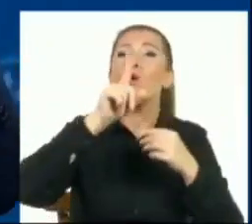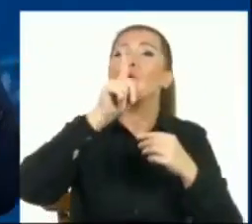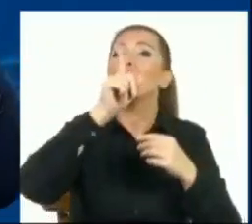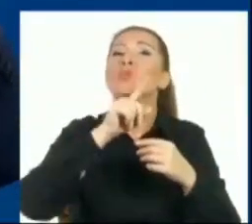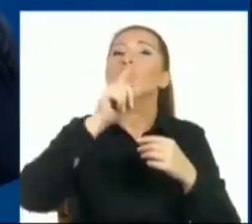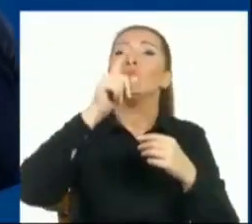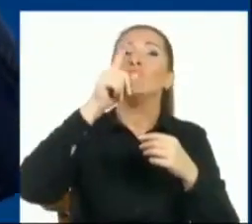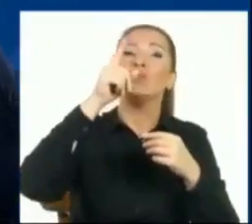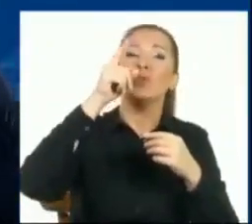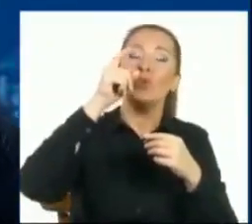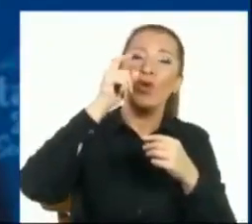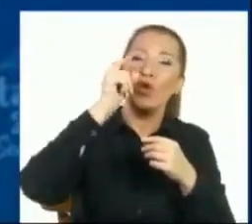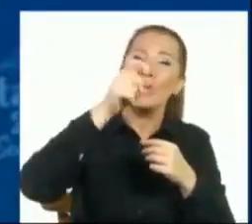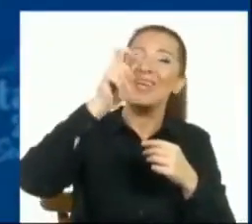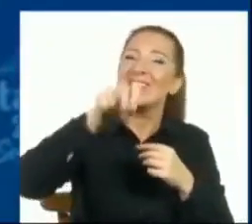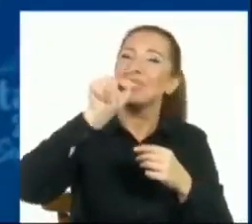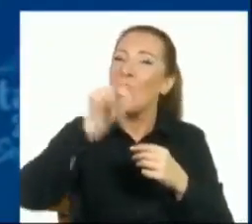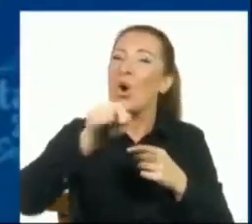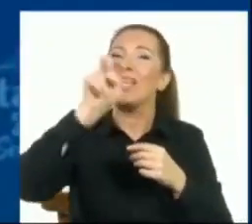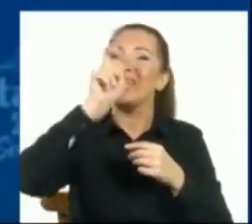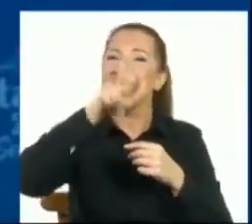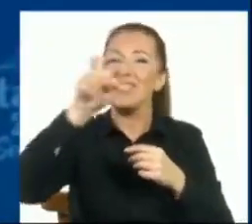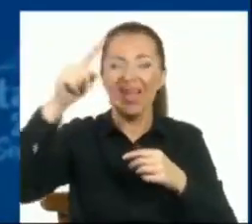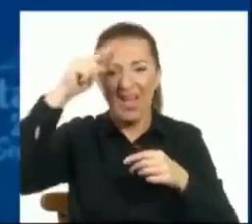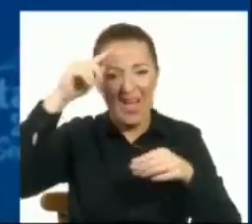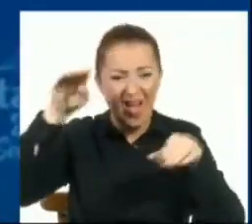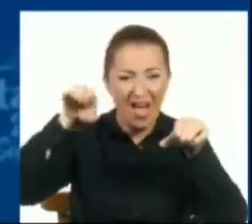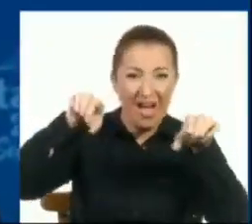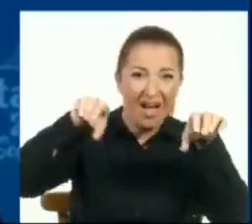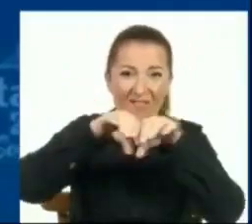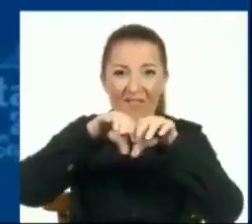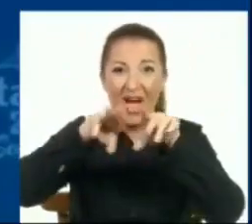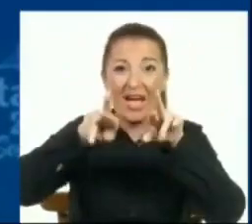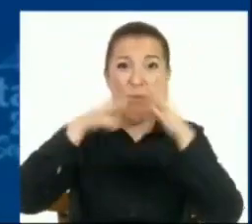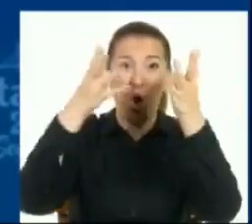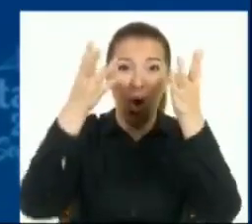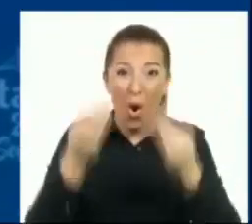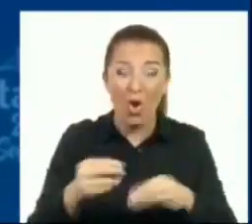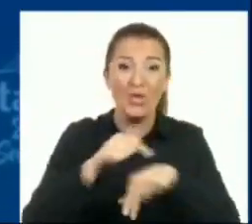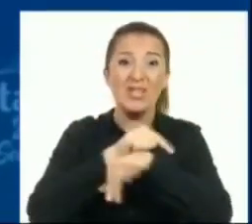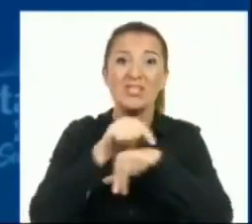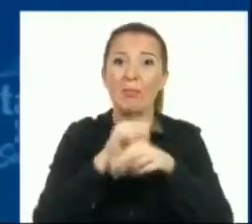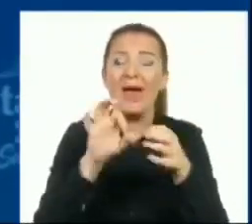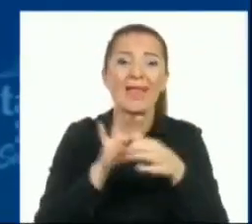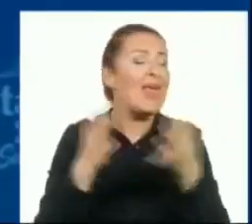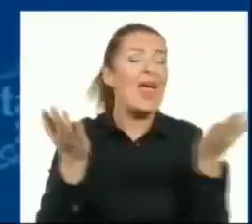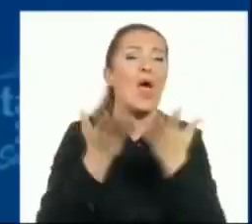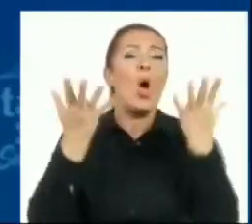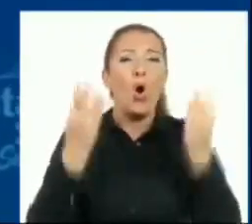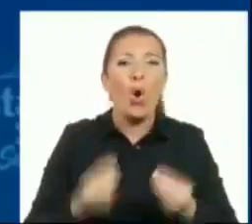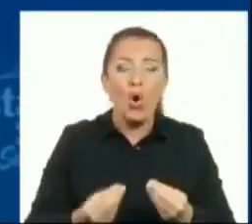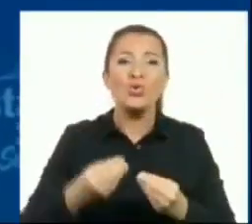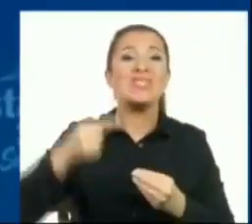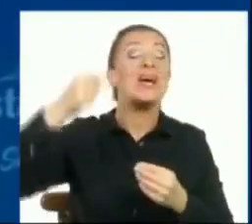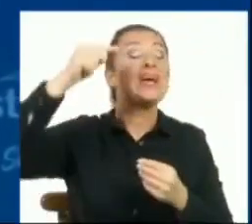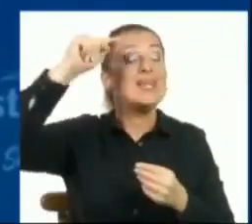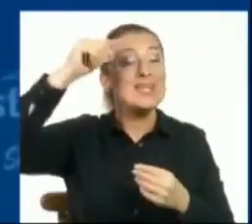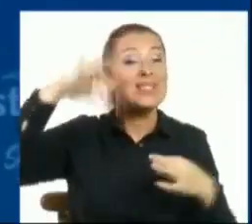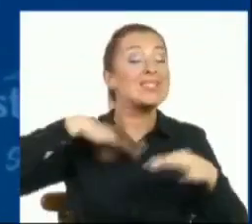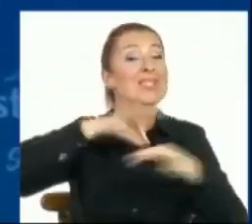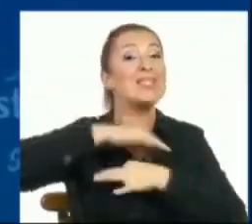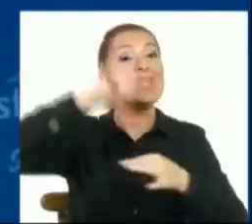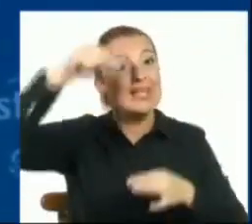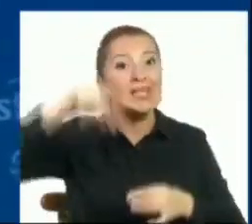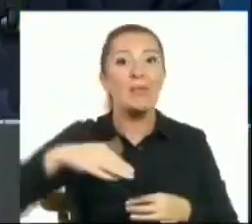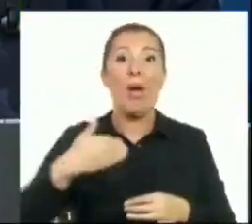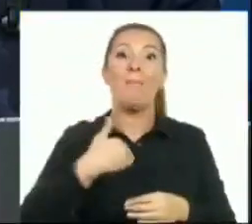%98.8'e geldi. Kafa kafaya olduğu andan itibaren ne olduysa Sayın Yıldırım ben